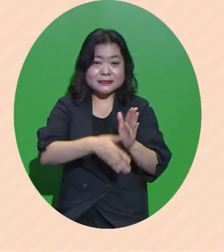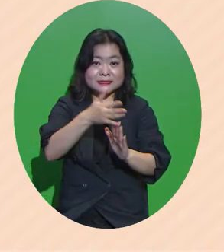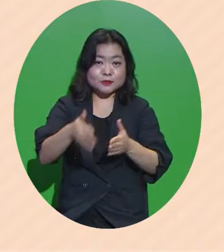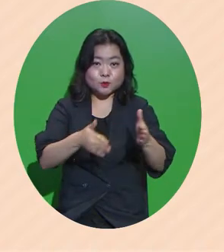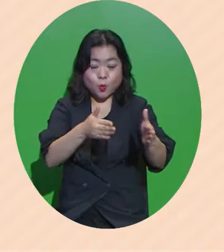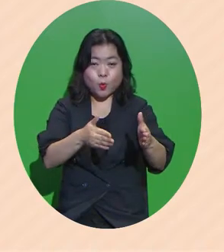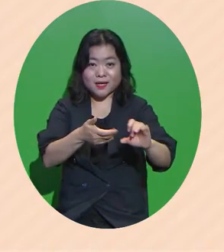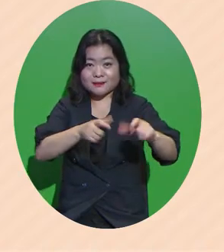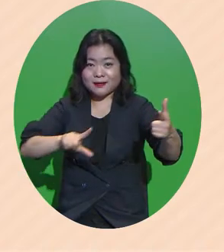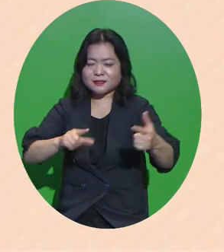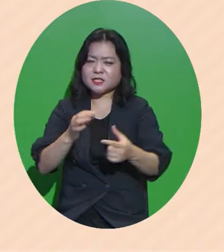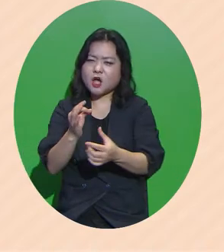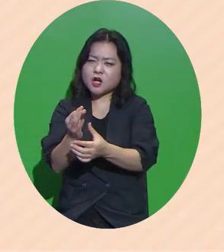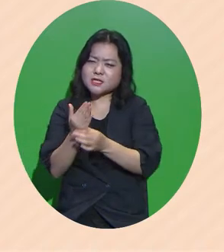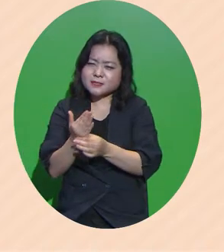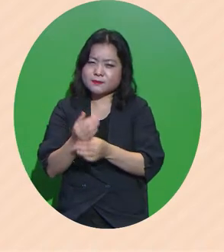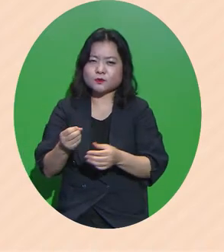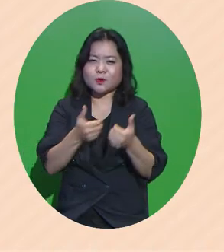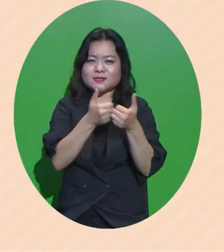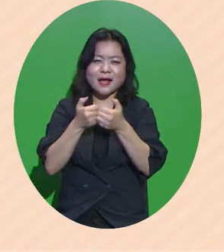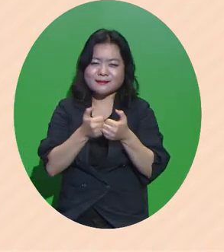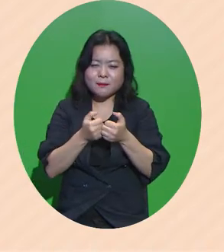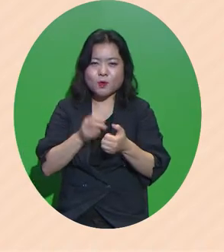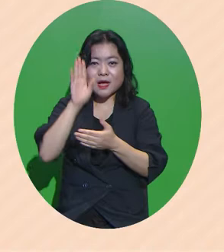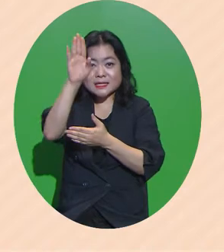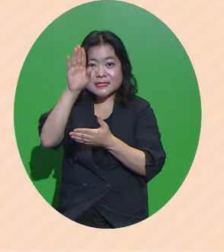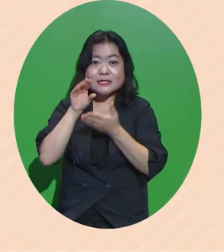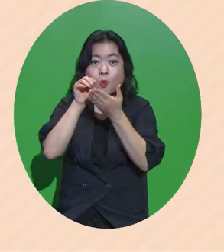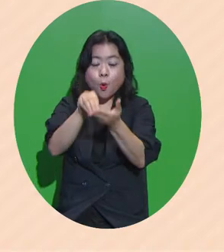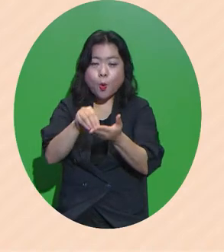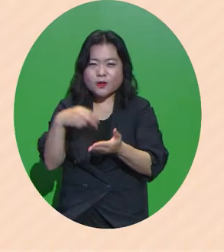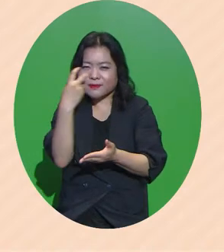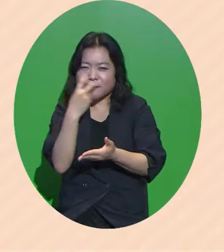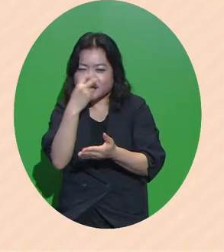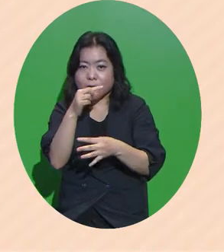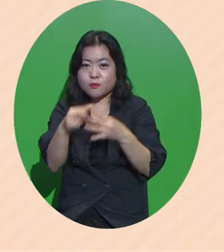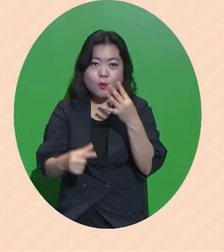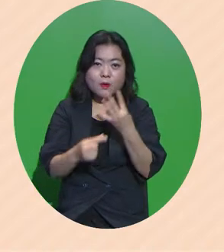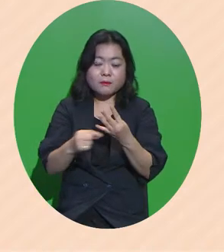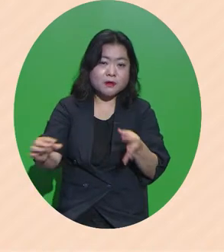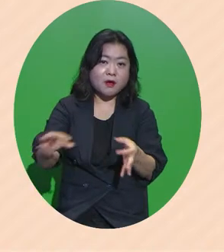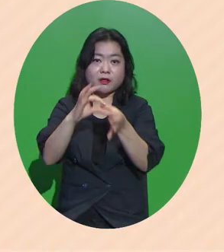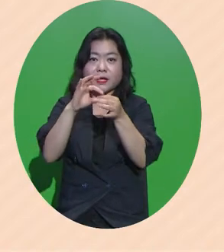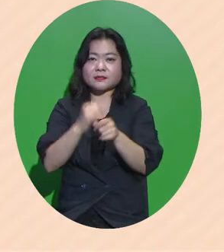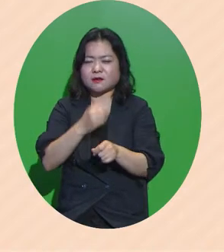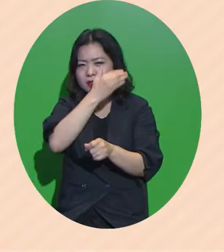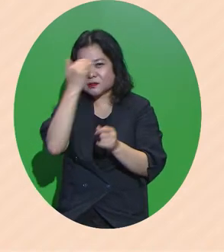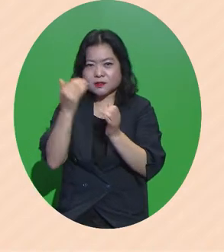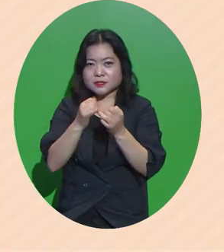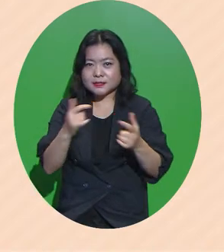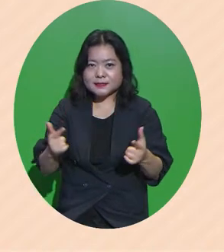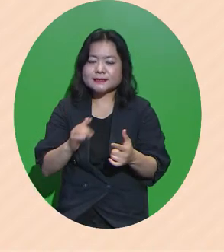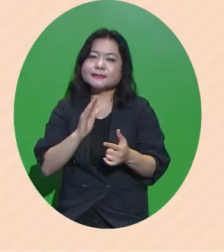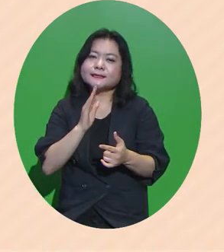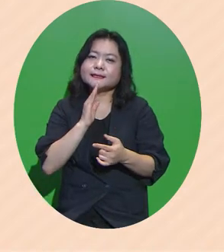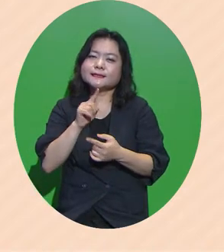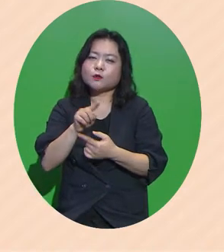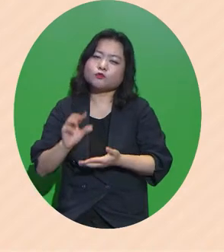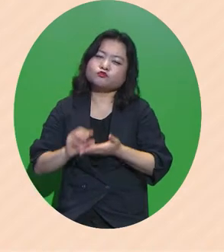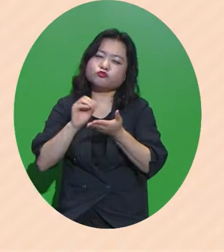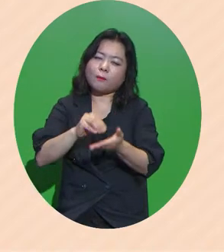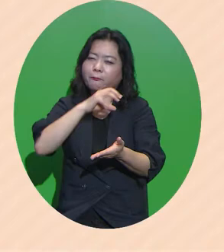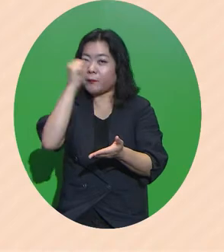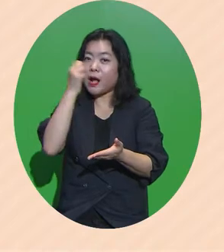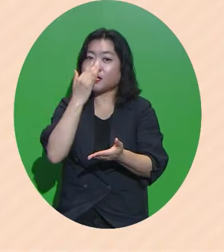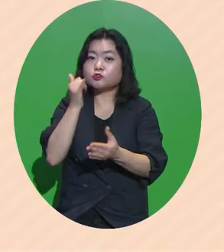뿐만 아니라 상담이나 진로탐색이라는 프로그램을 연결해서 청년들이 실질적으로 입직이 이루어질 수